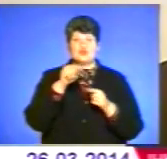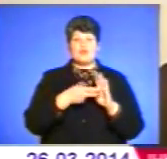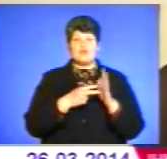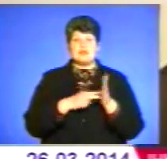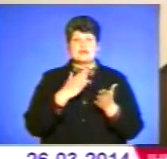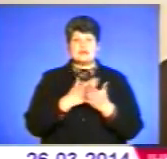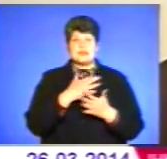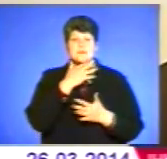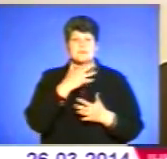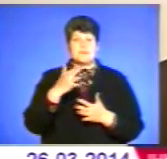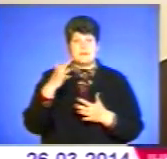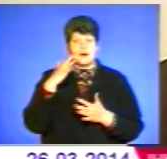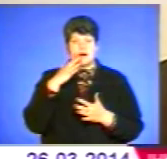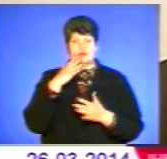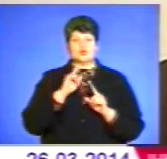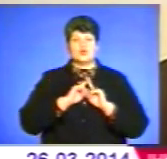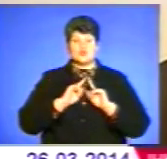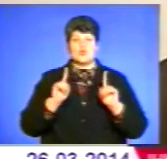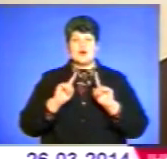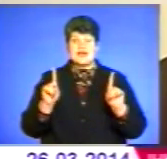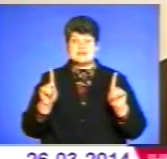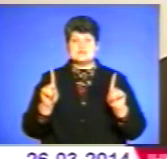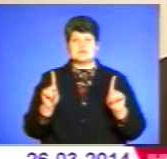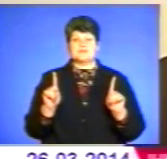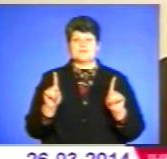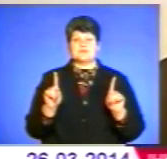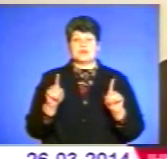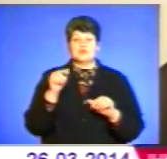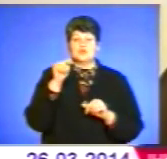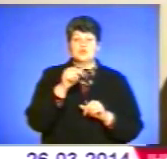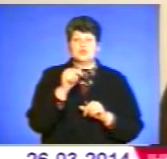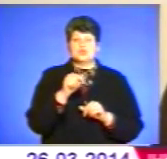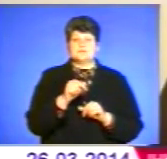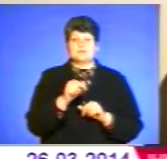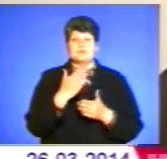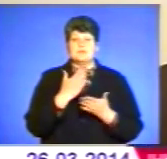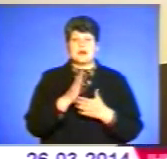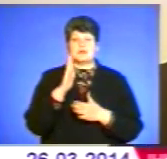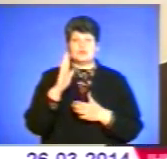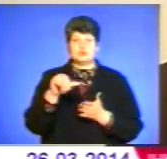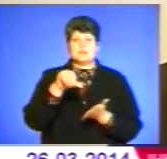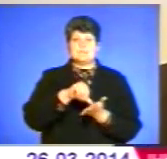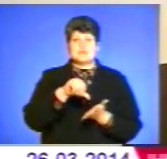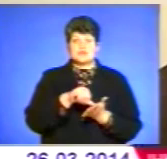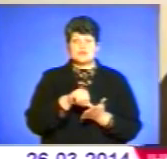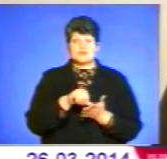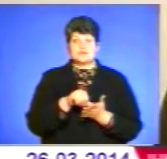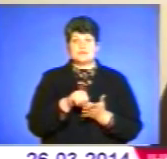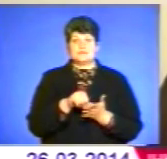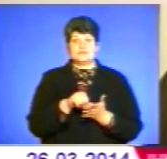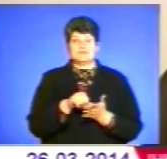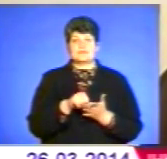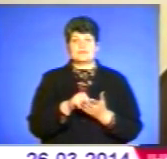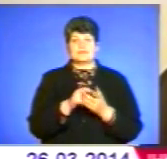багато нюансів, оскільки тут має бути присутня дуже ретельна,